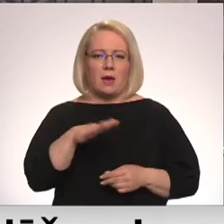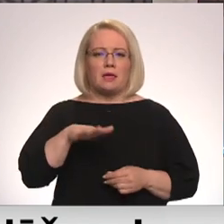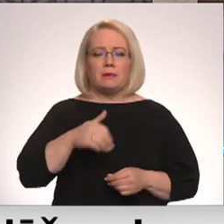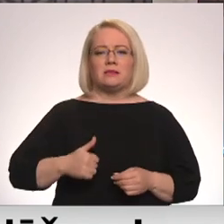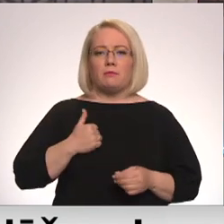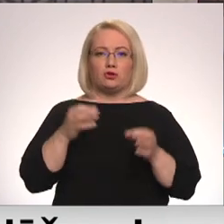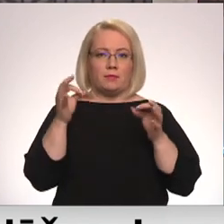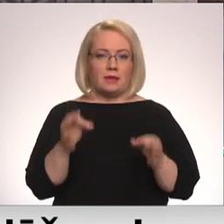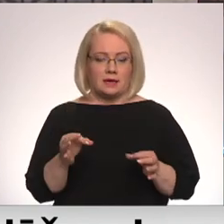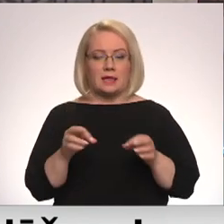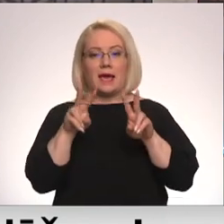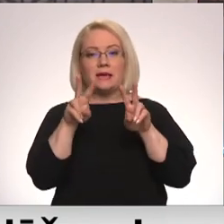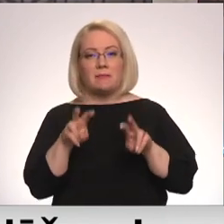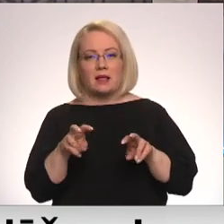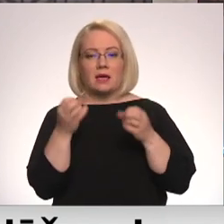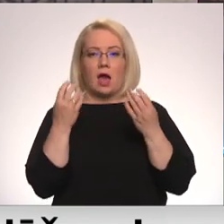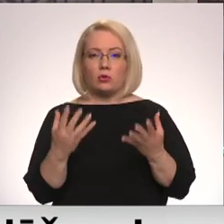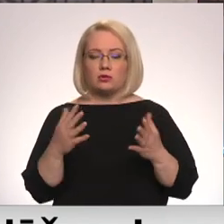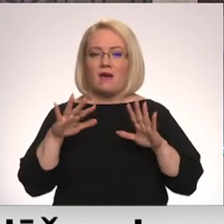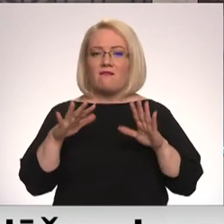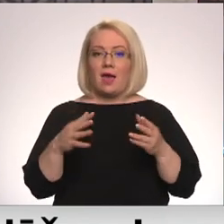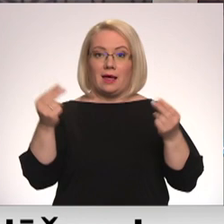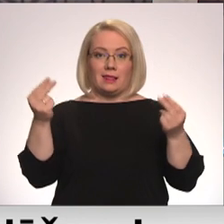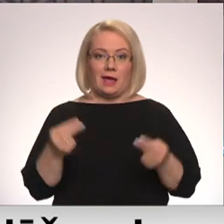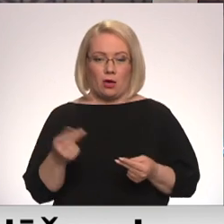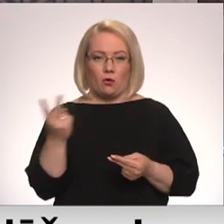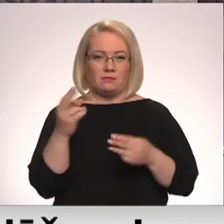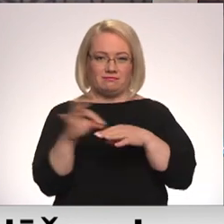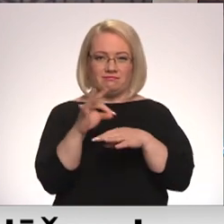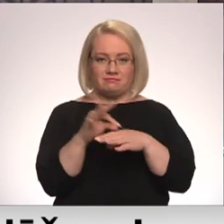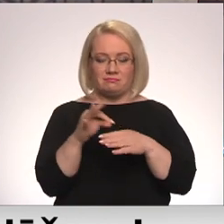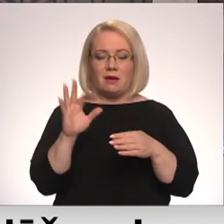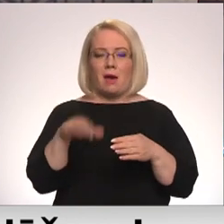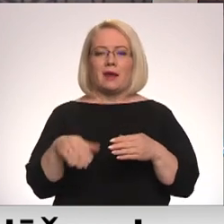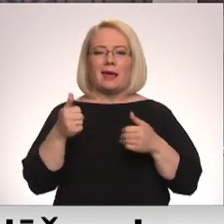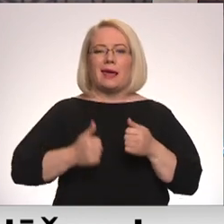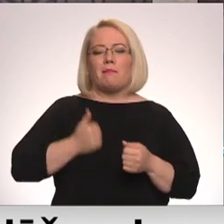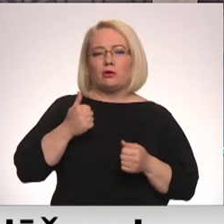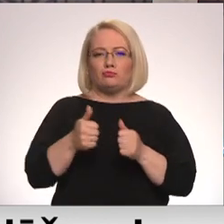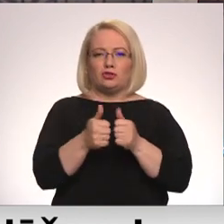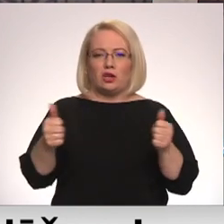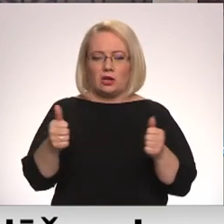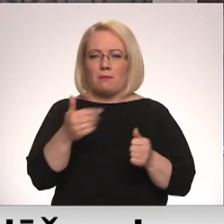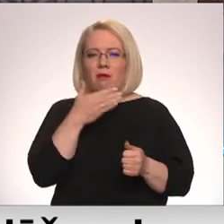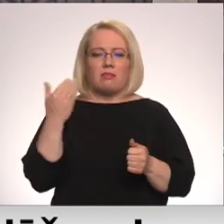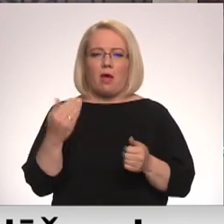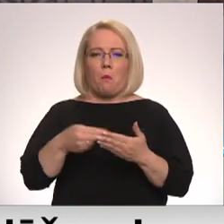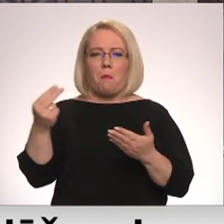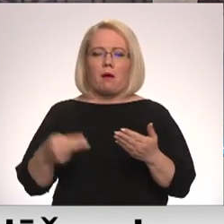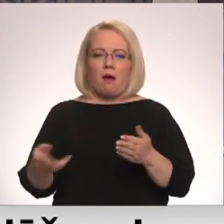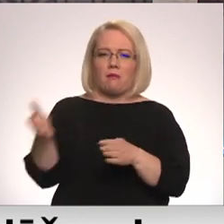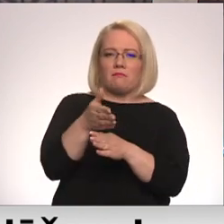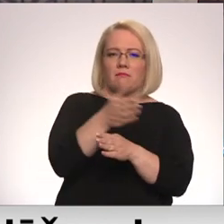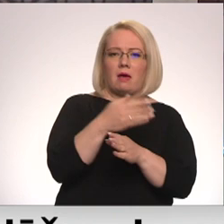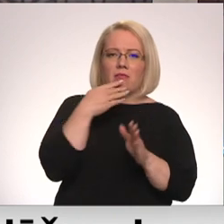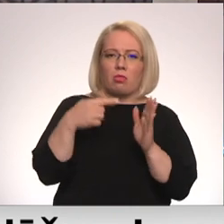tiesībām. Izmiklēšanā jānoskadro, līgums par īpašumu šķirtību nav noslēgts ar atpakaļējošu datumu, lai